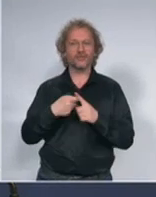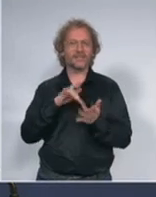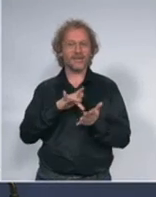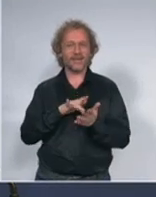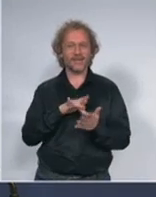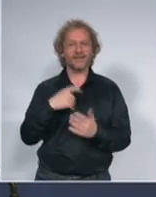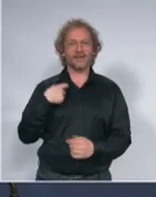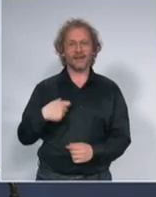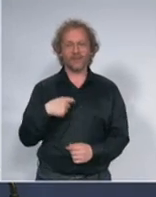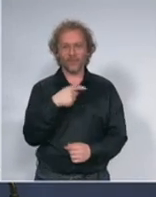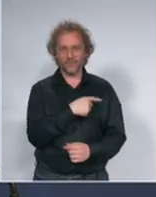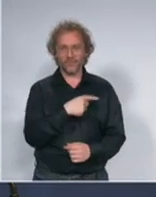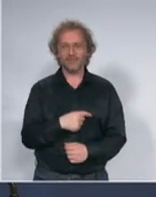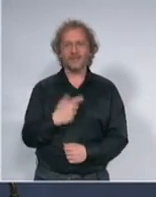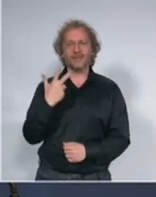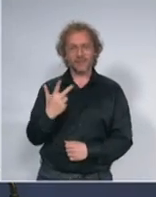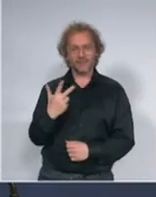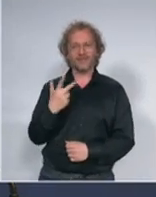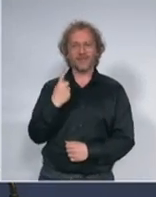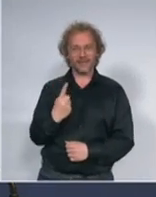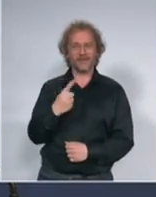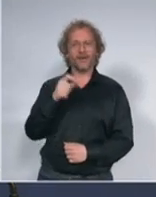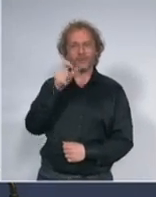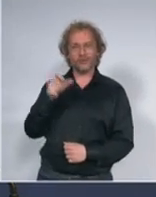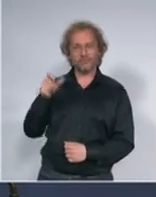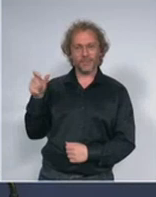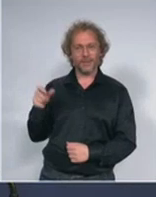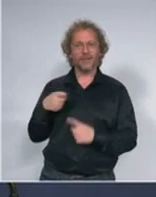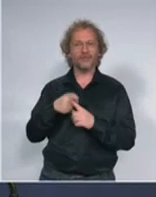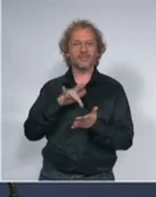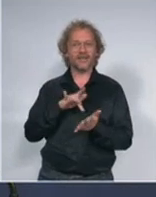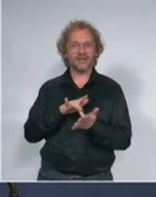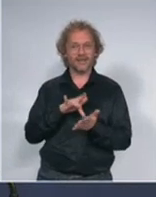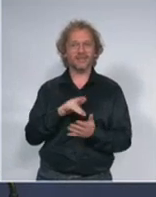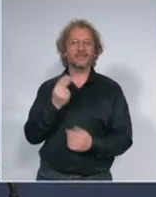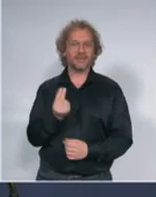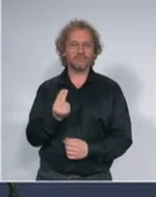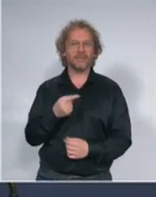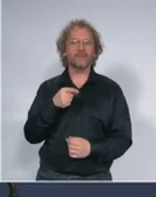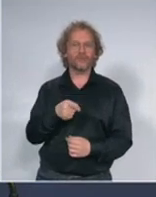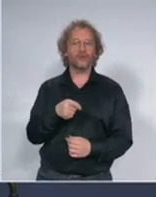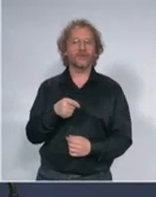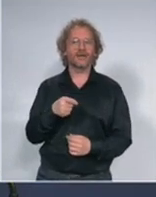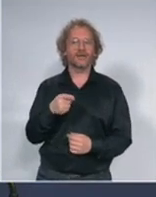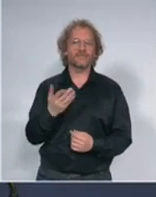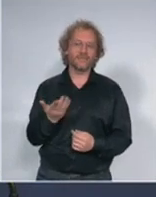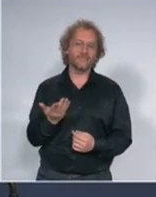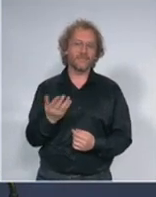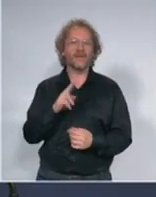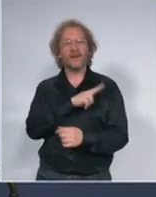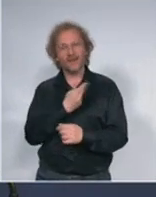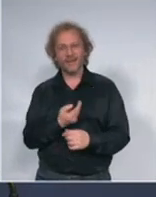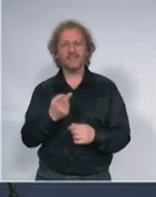31 osoba u kliničkom centru Srbije na klinici za infektivne i tropske bolesti